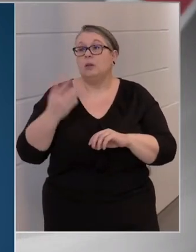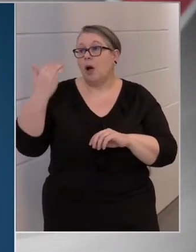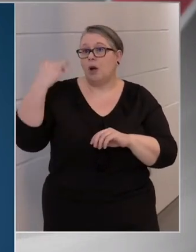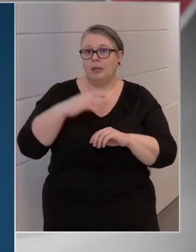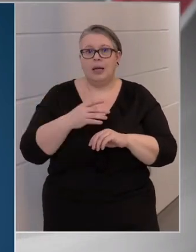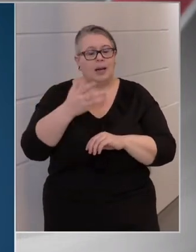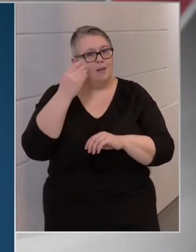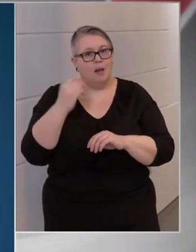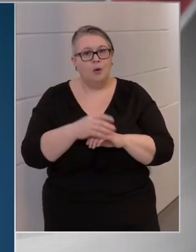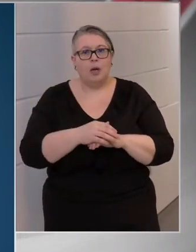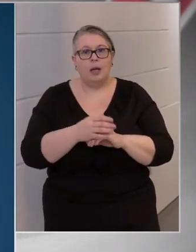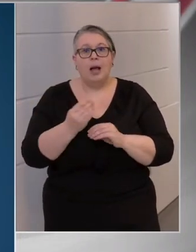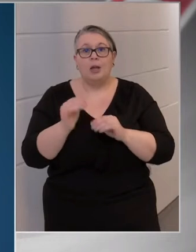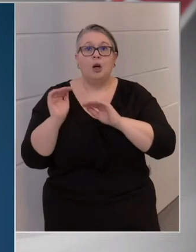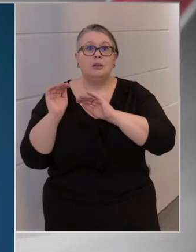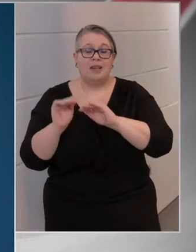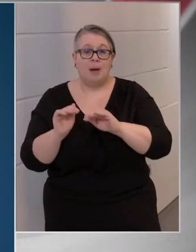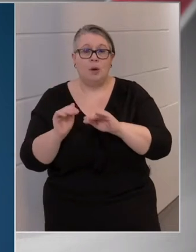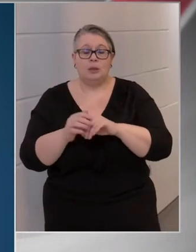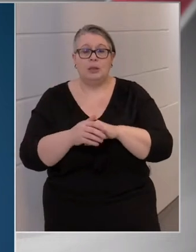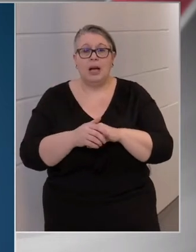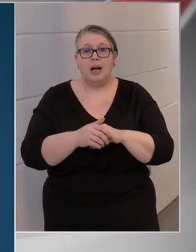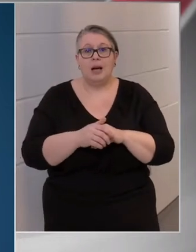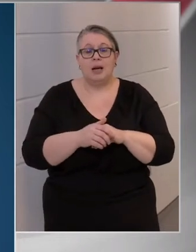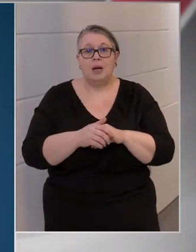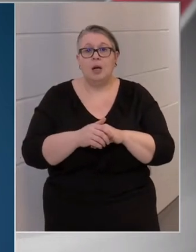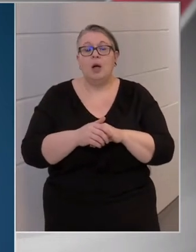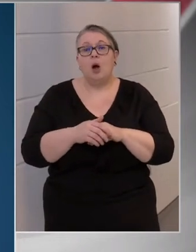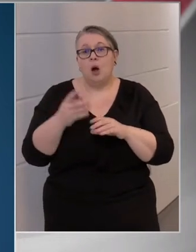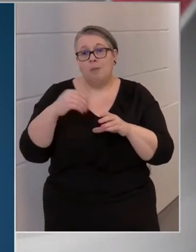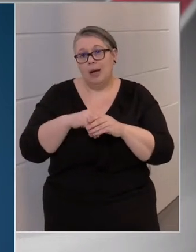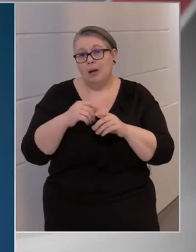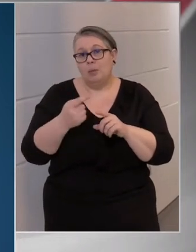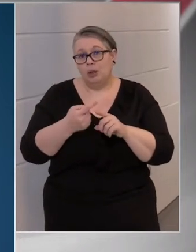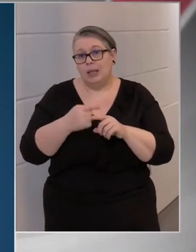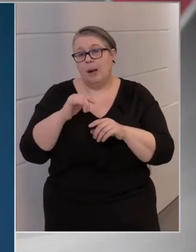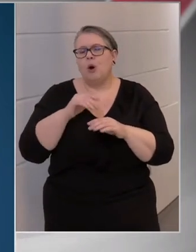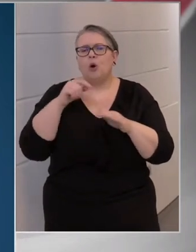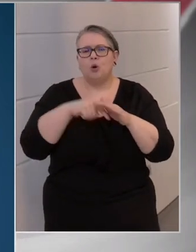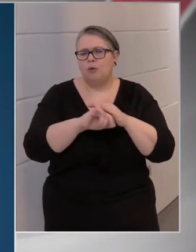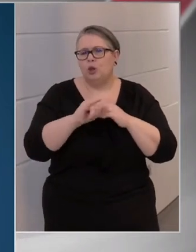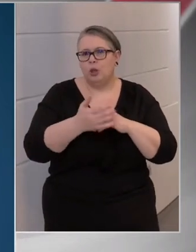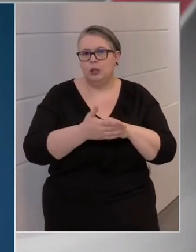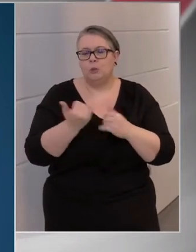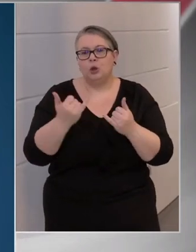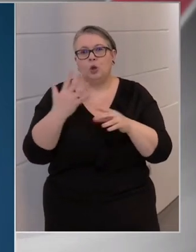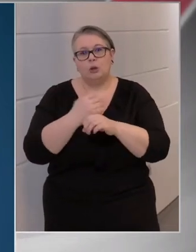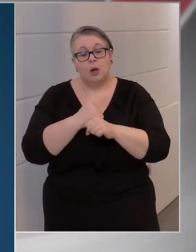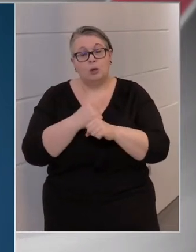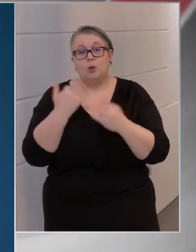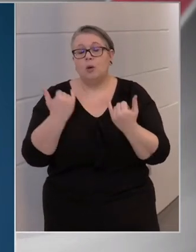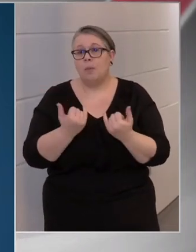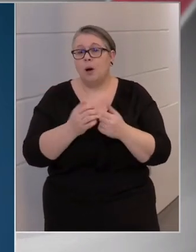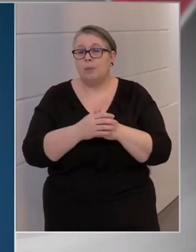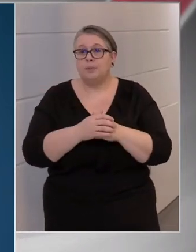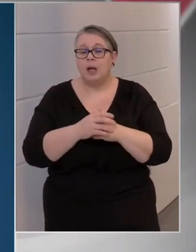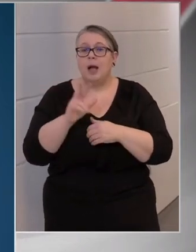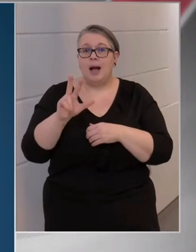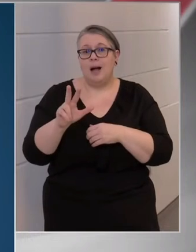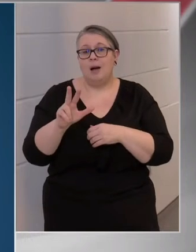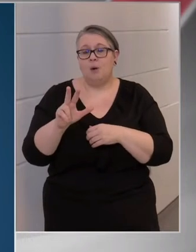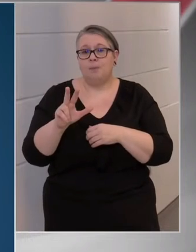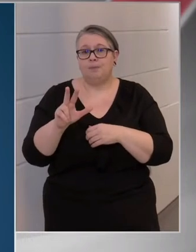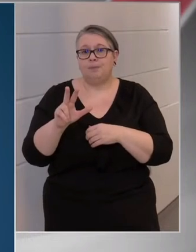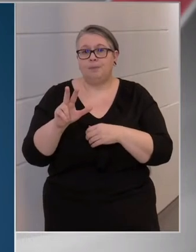ne felejtjünk el, mennyien támadták itt a belpolitikában és egyébként külföldön is. Most ott tartunk, hogy ma három